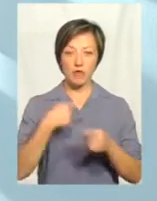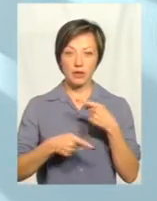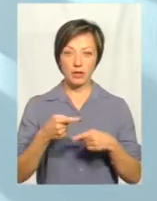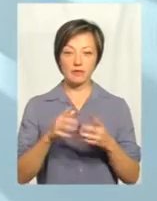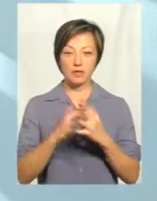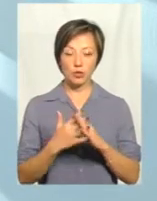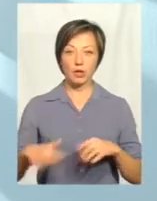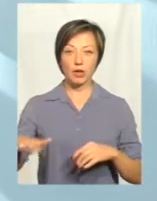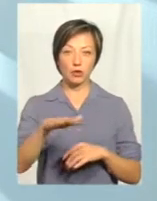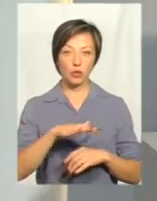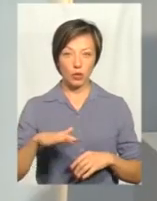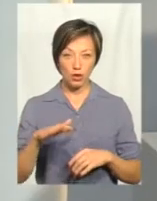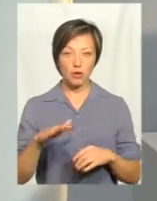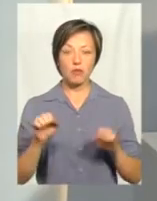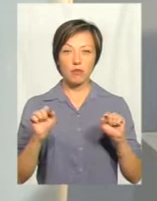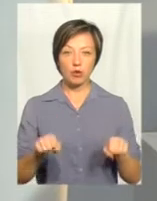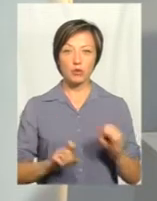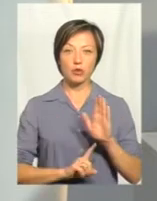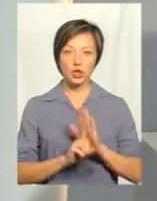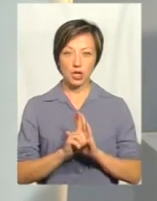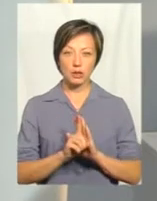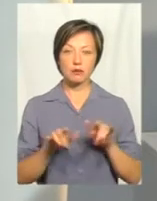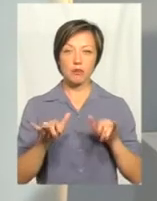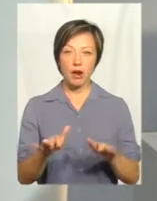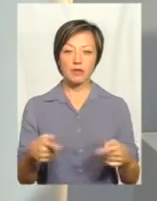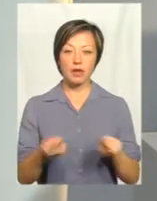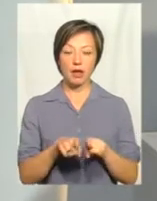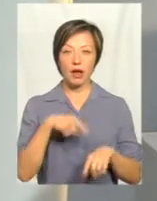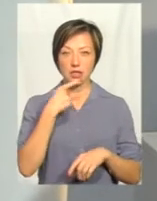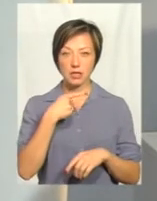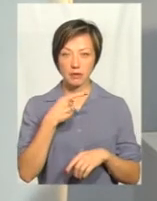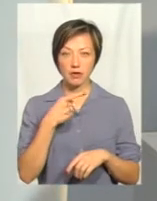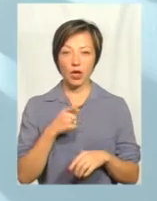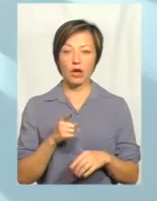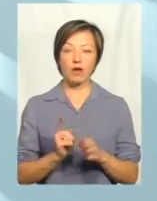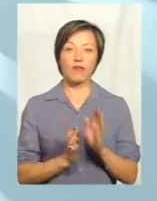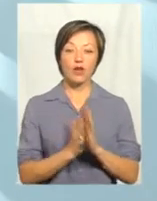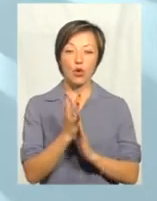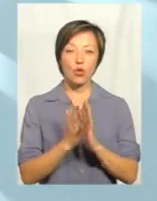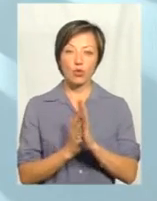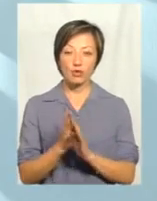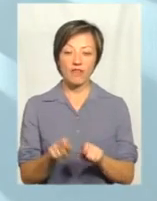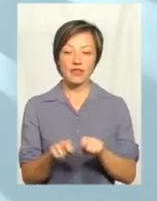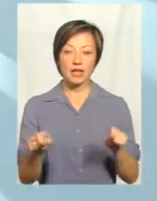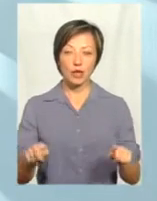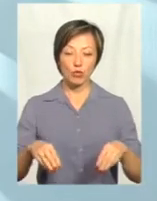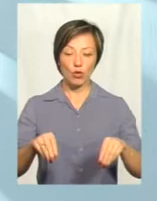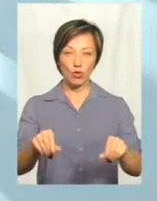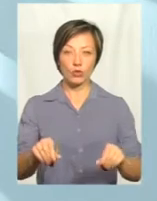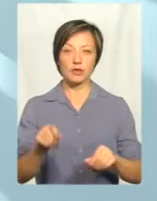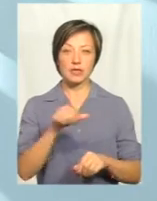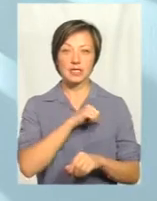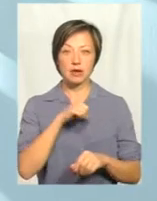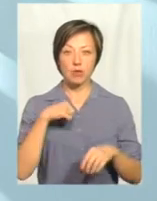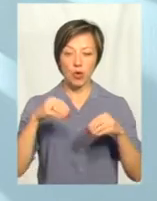сільську територію, то вона може почати справу, так як я казав, з довирощування у відкритому ґрунті. Тому що той же